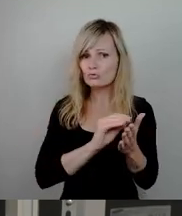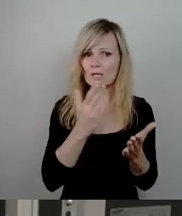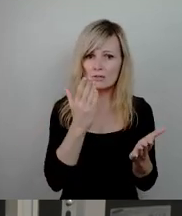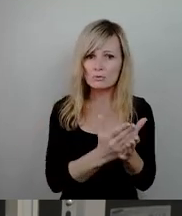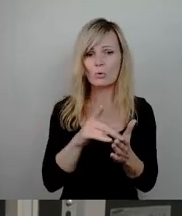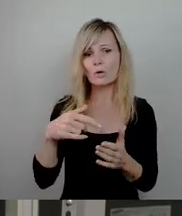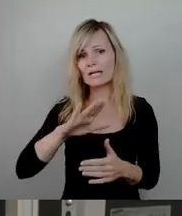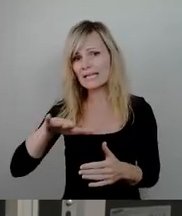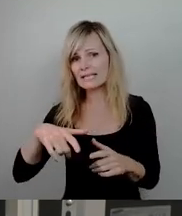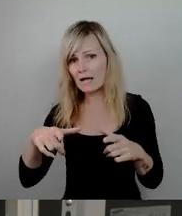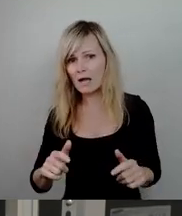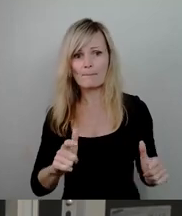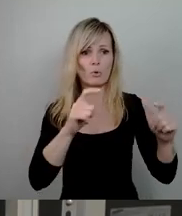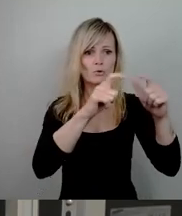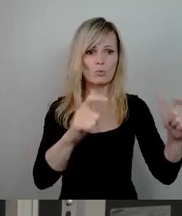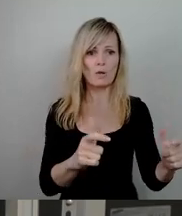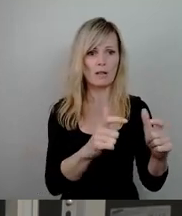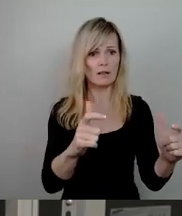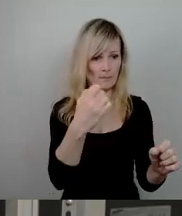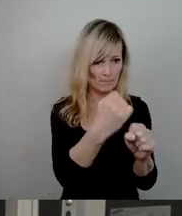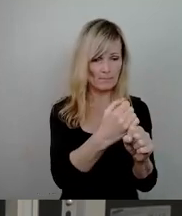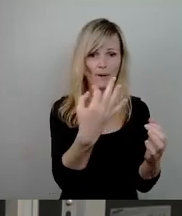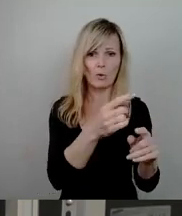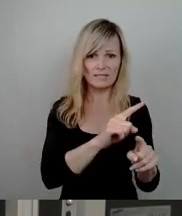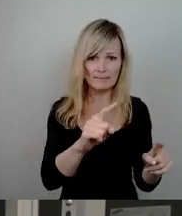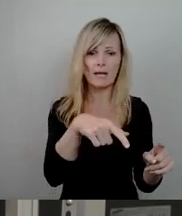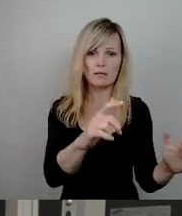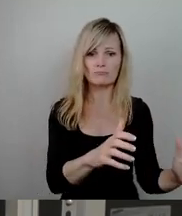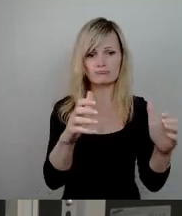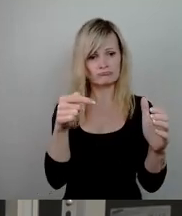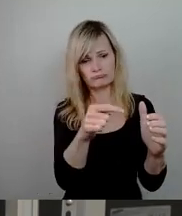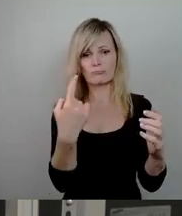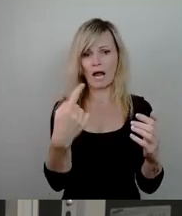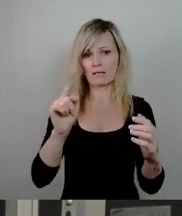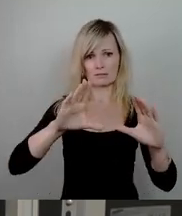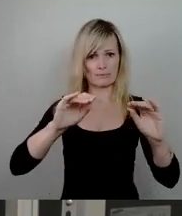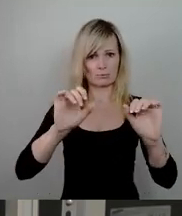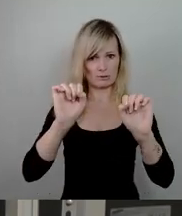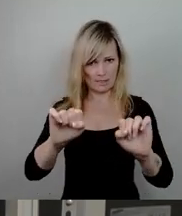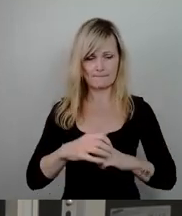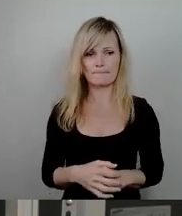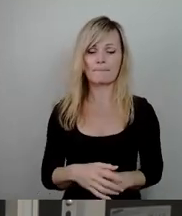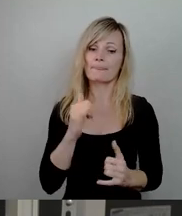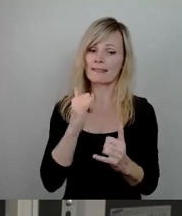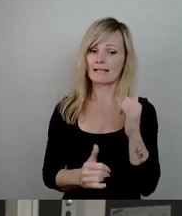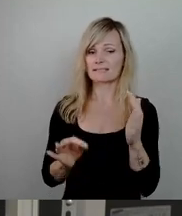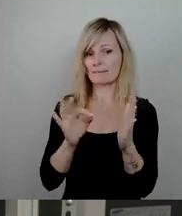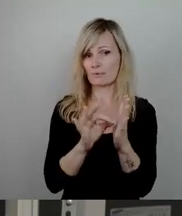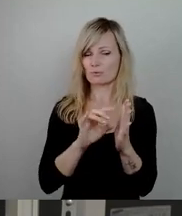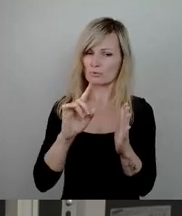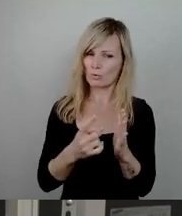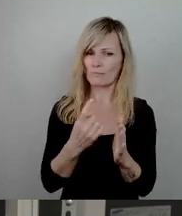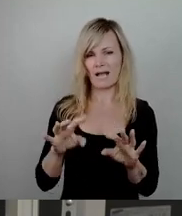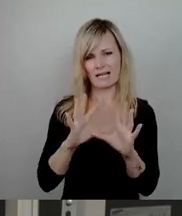anders nutzen kann. Also das sollte man zumindest betrachten. Und ein letzter Punkt ist nochmal die generelle Unterstützung auch von